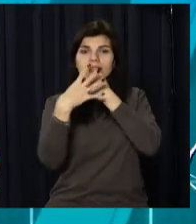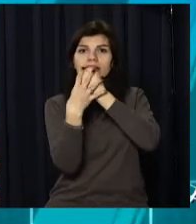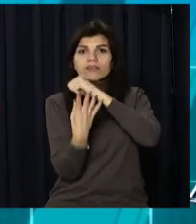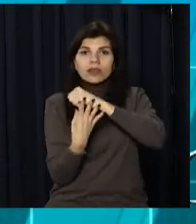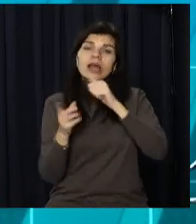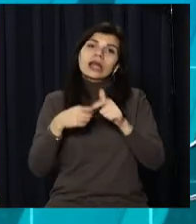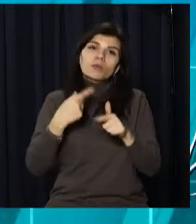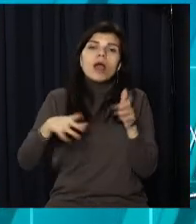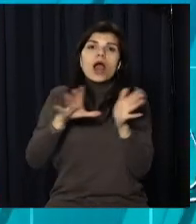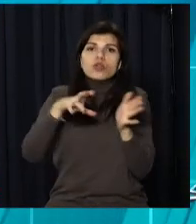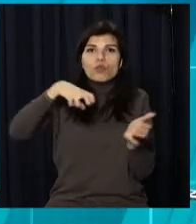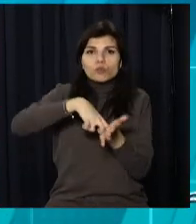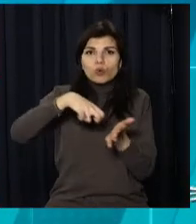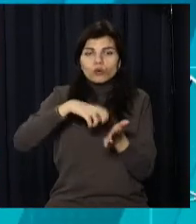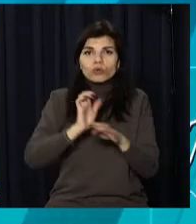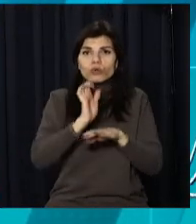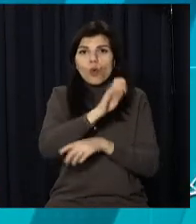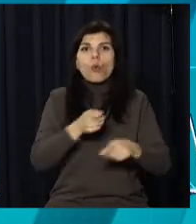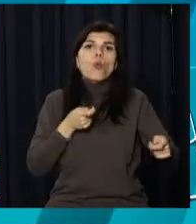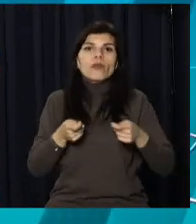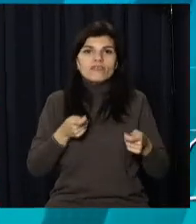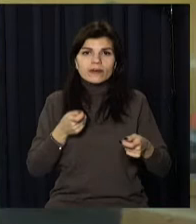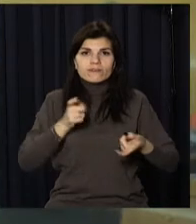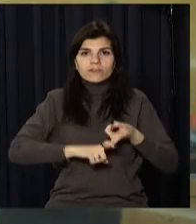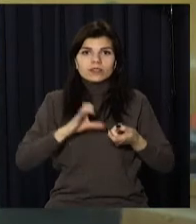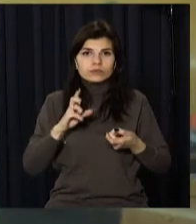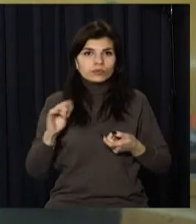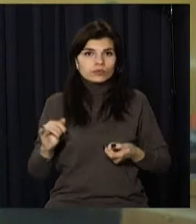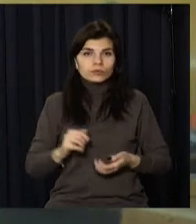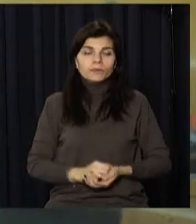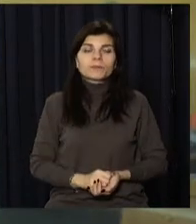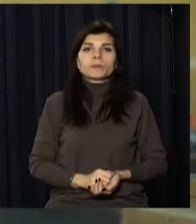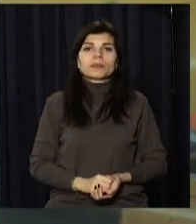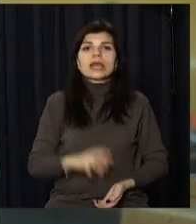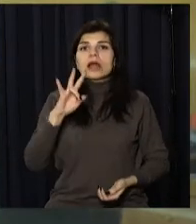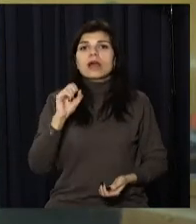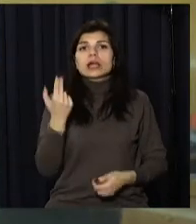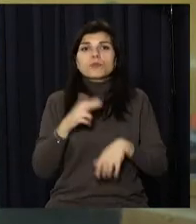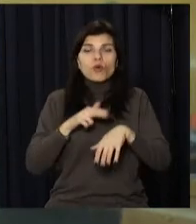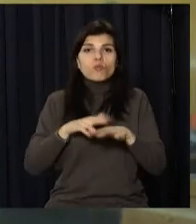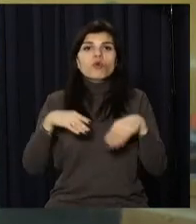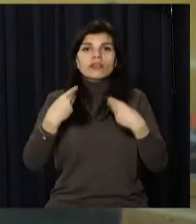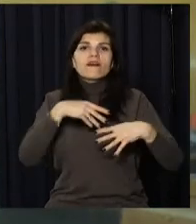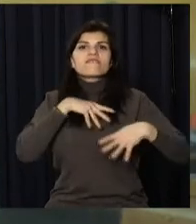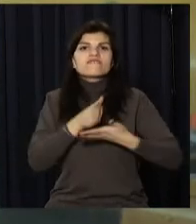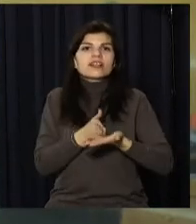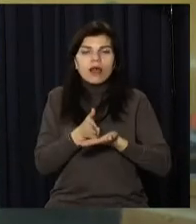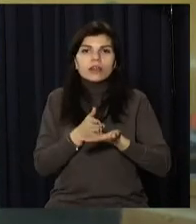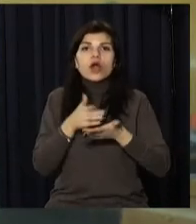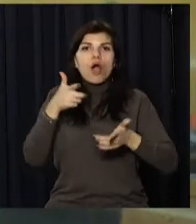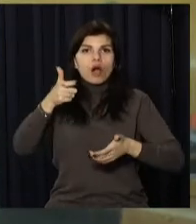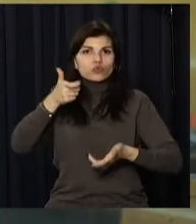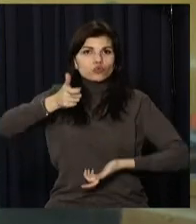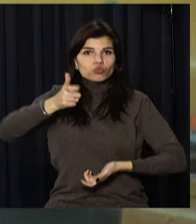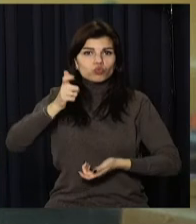або на електронну поштову скриньку управління. Нацполіція видаватиме зброю ветеранам органів внутрішніх справ.